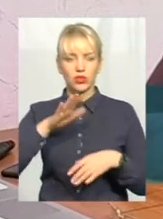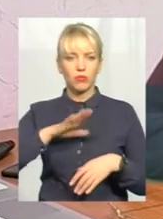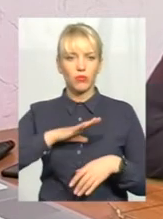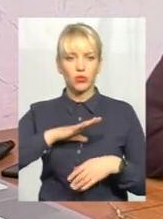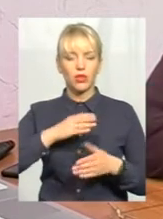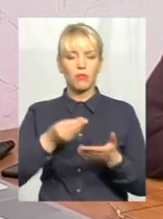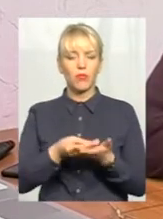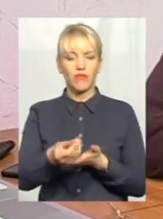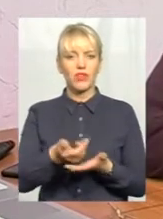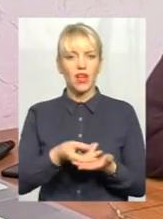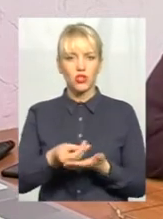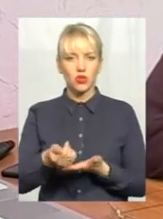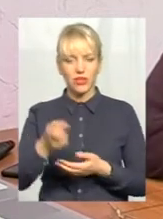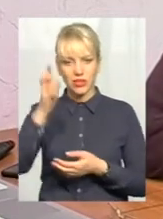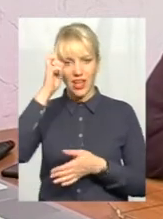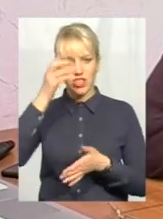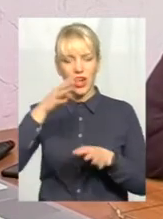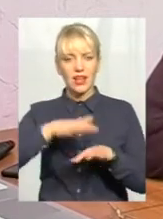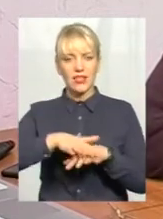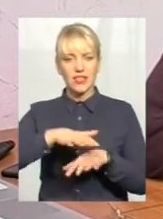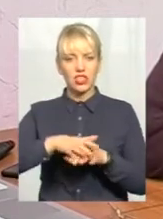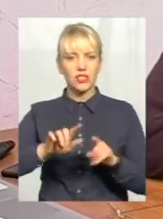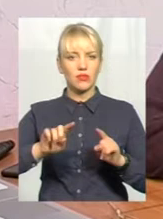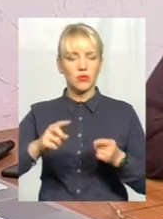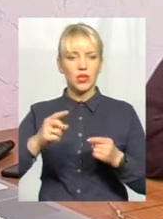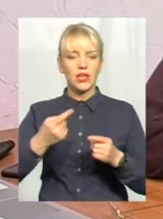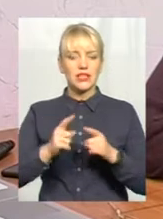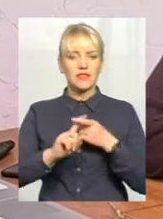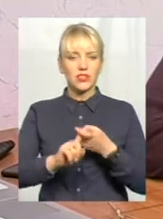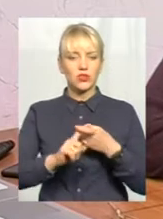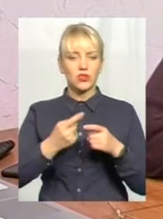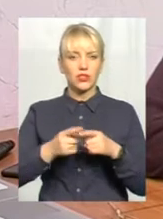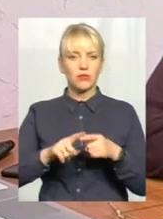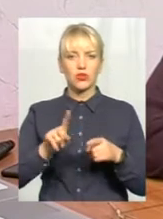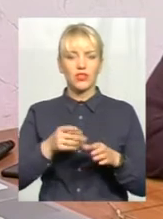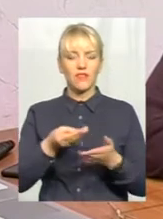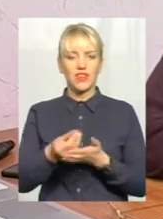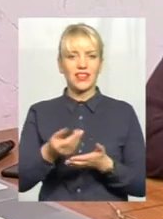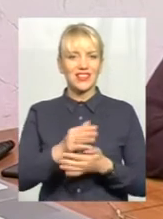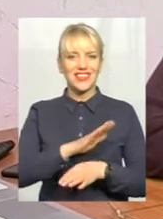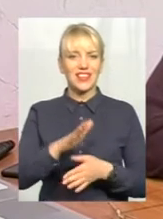профінансований. Держказначайство в зв'язку з тим, що ці видатки не є